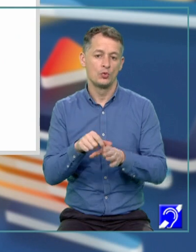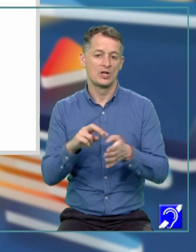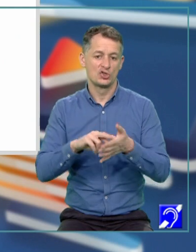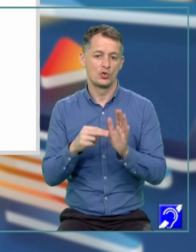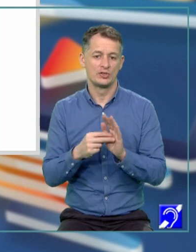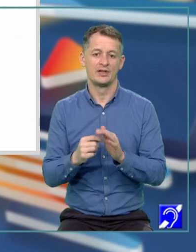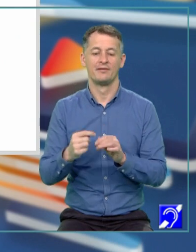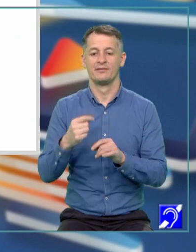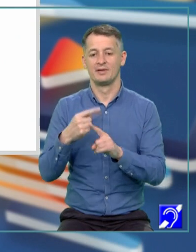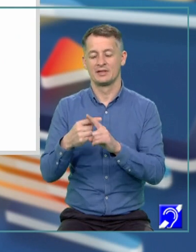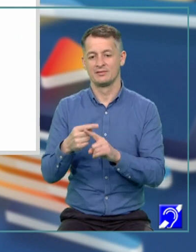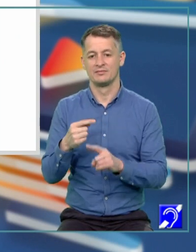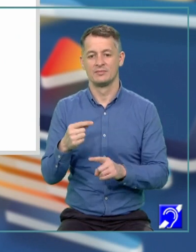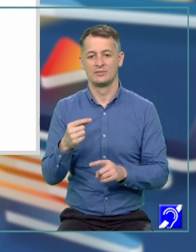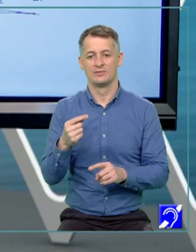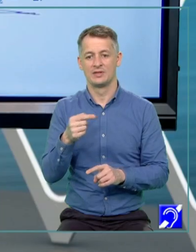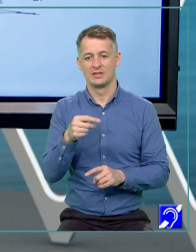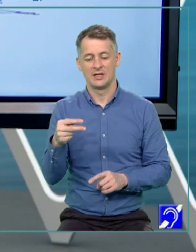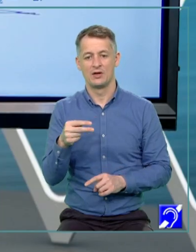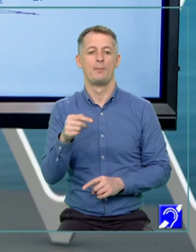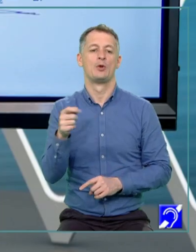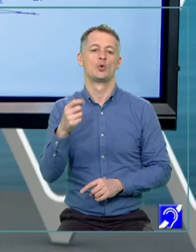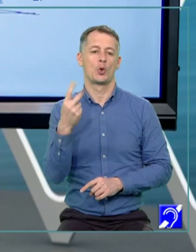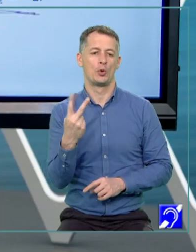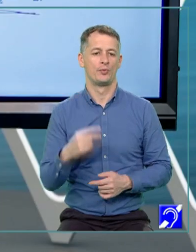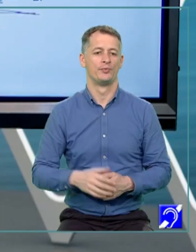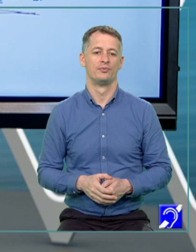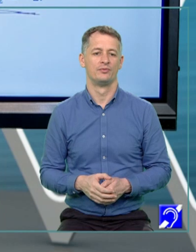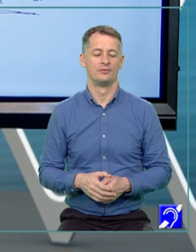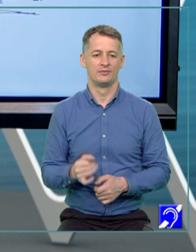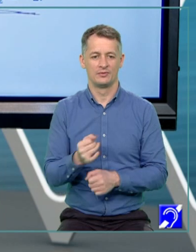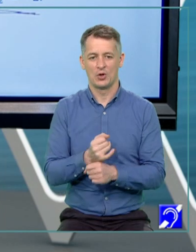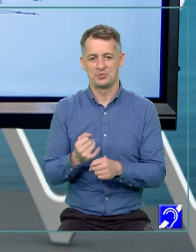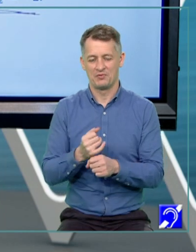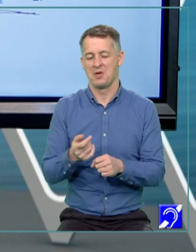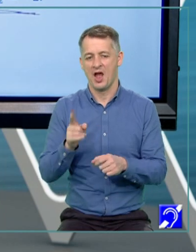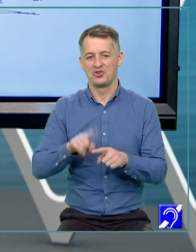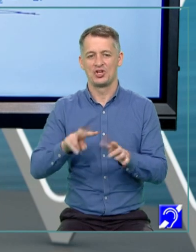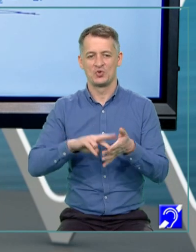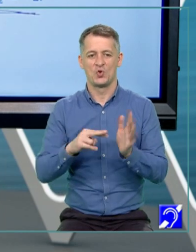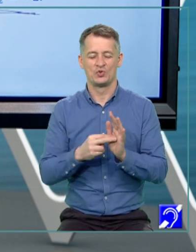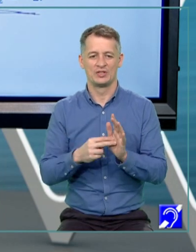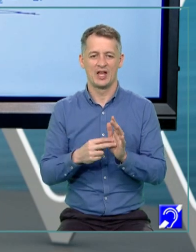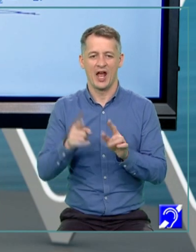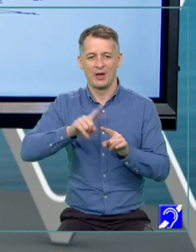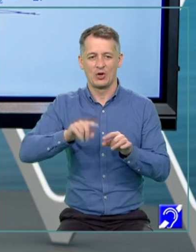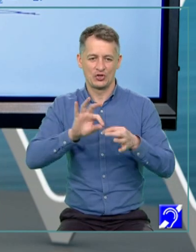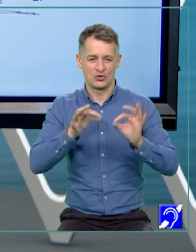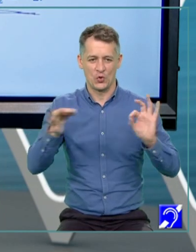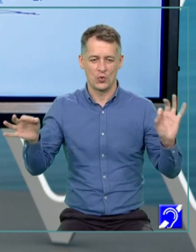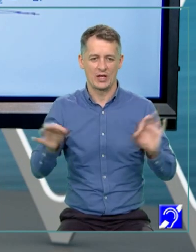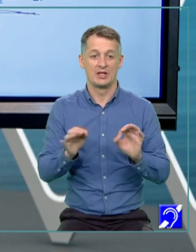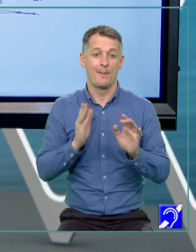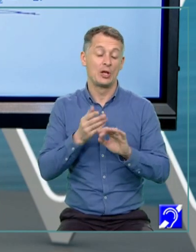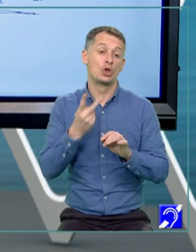minus 2. Observăm, avem același soluție, evident, rezolvăm aceeași ecuație prin două